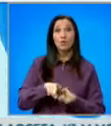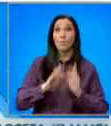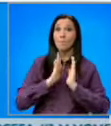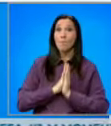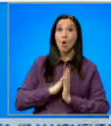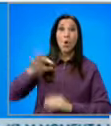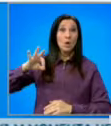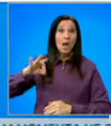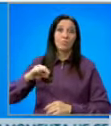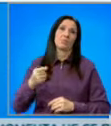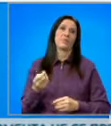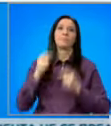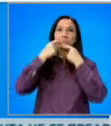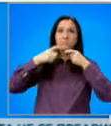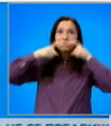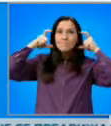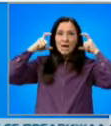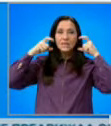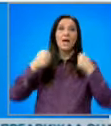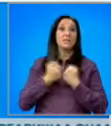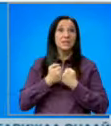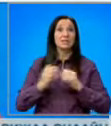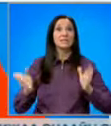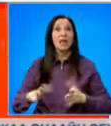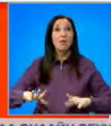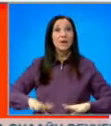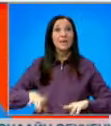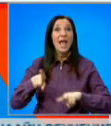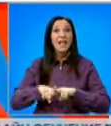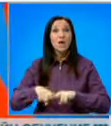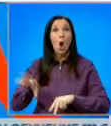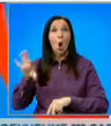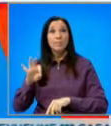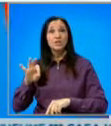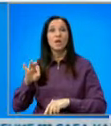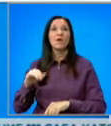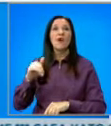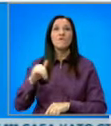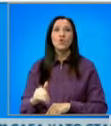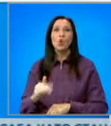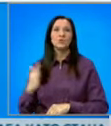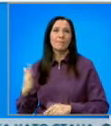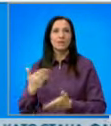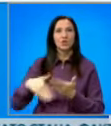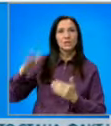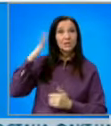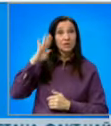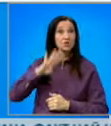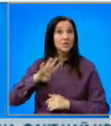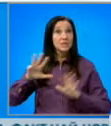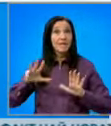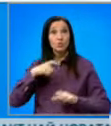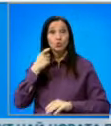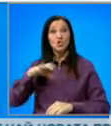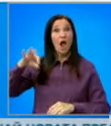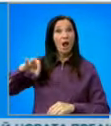помолил клиент да си сложи маската. Инцидентът е станал в град Идер Оверштайн, в югозападната част на страната. 49-годишният клиент